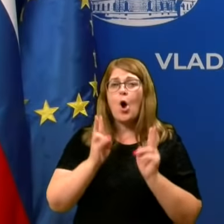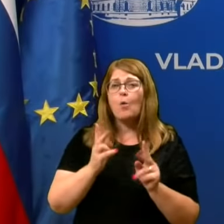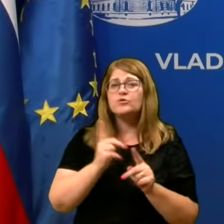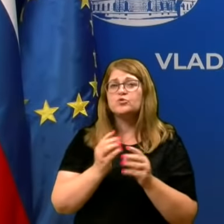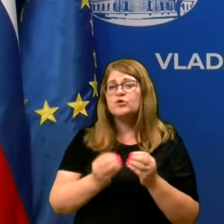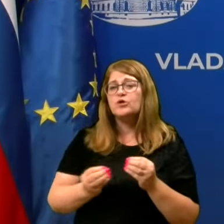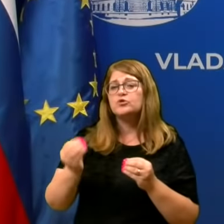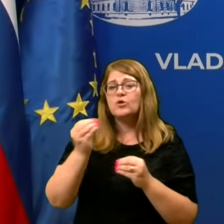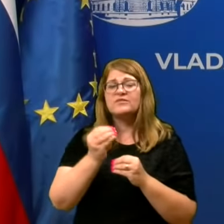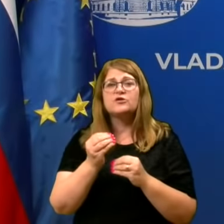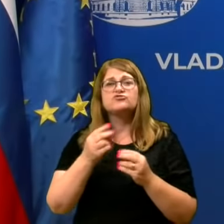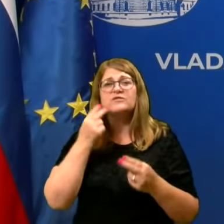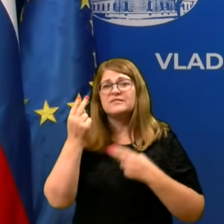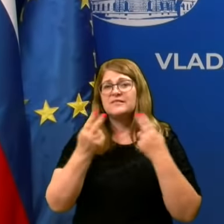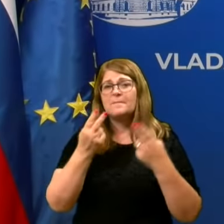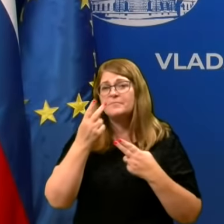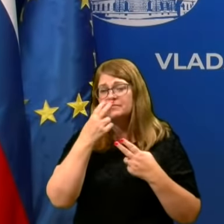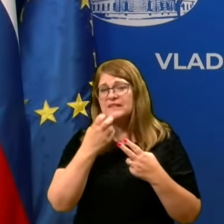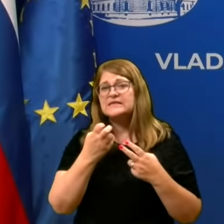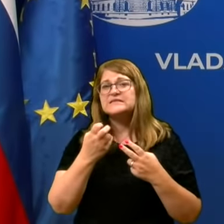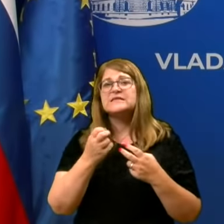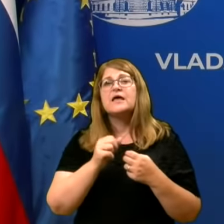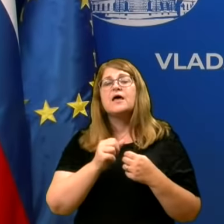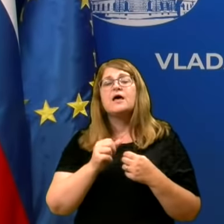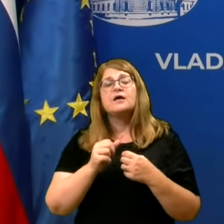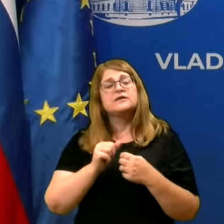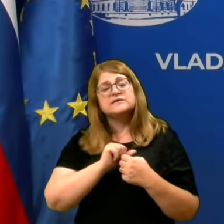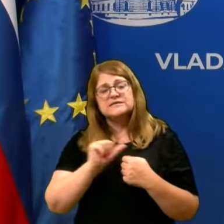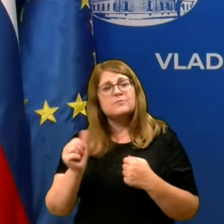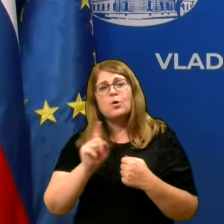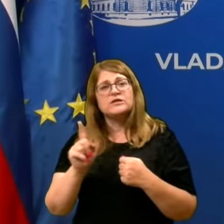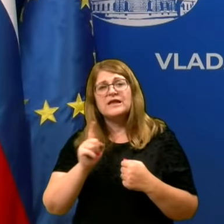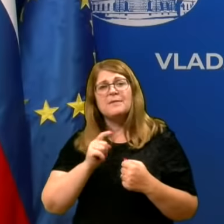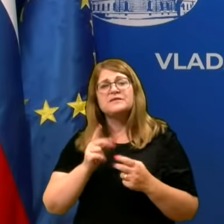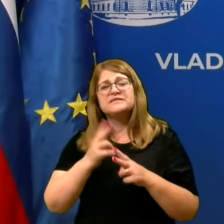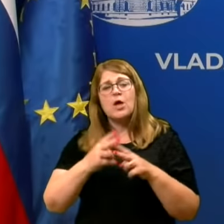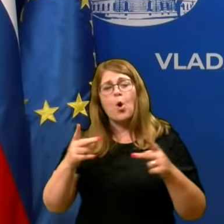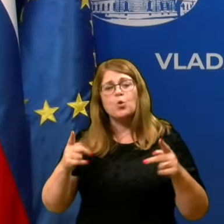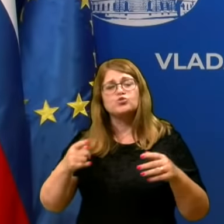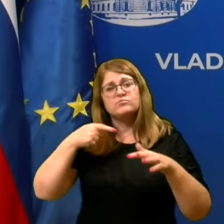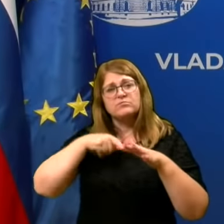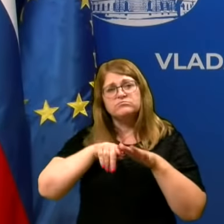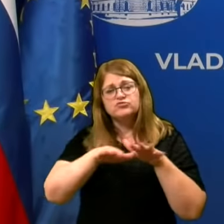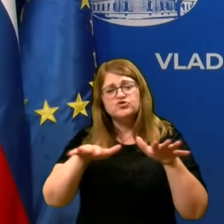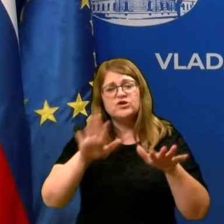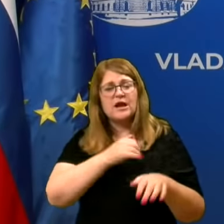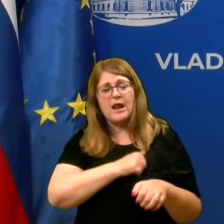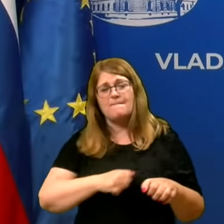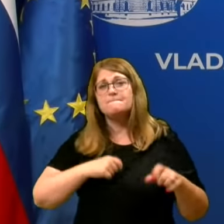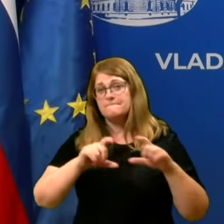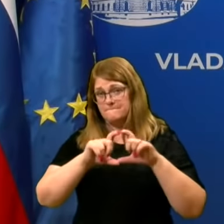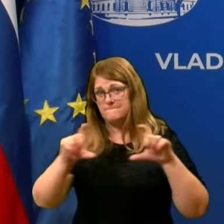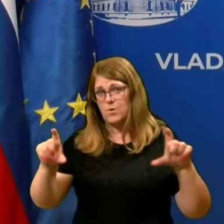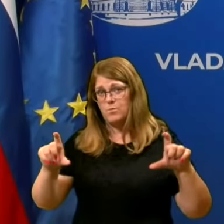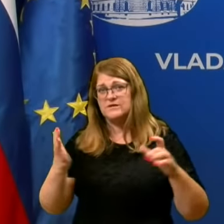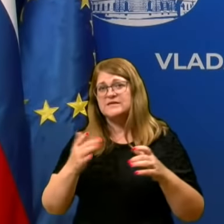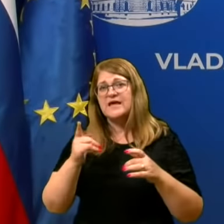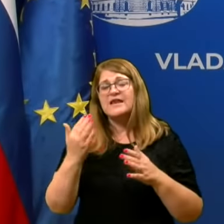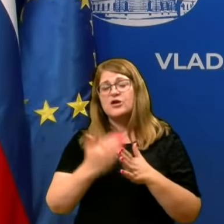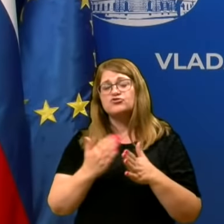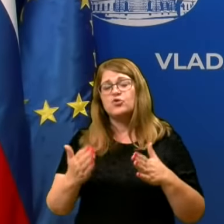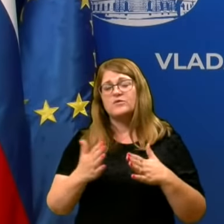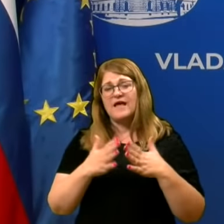kakšen dodaten teče, potrebno, samo, da okužba ne je prišla v bolnice, je širila po bolnici, ker potem je pa škoda veliko večja.